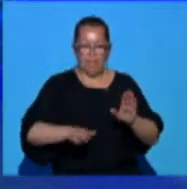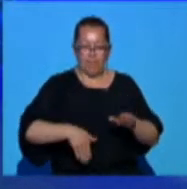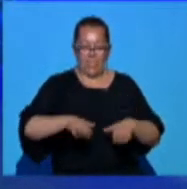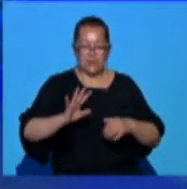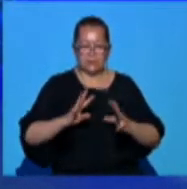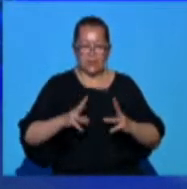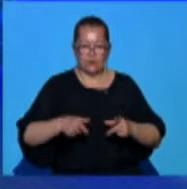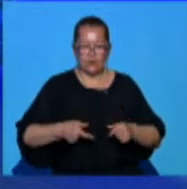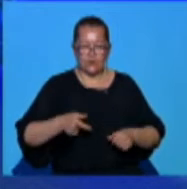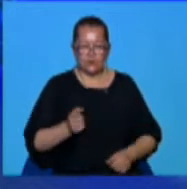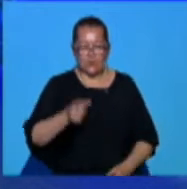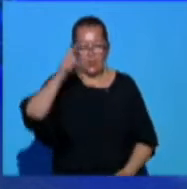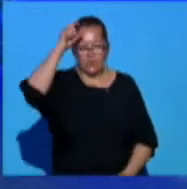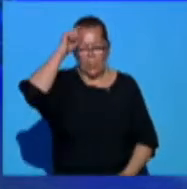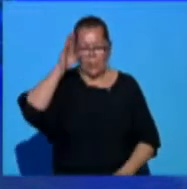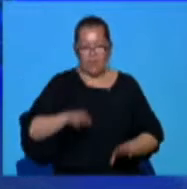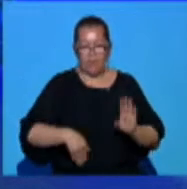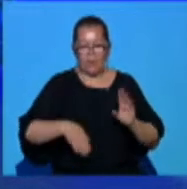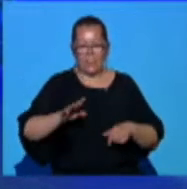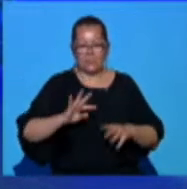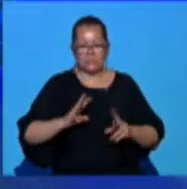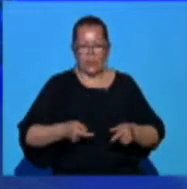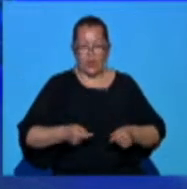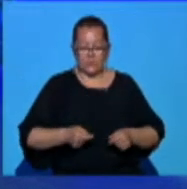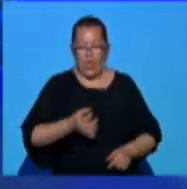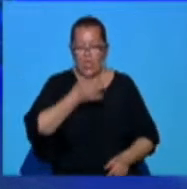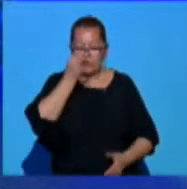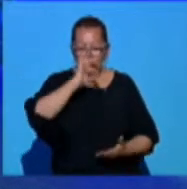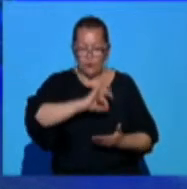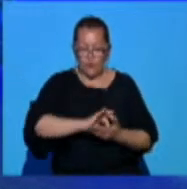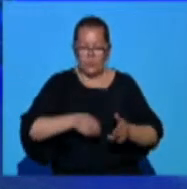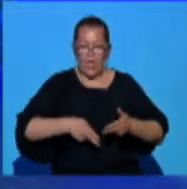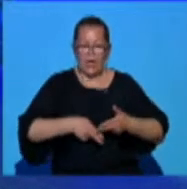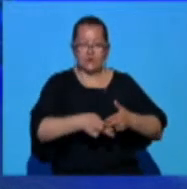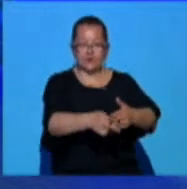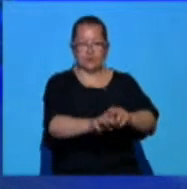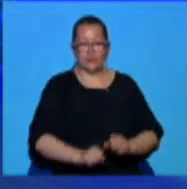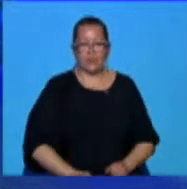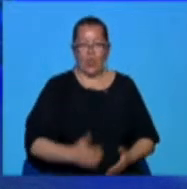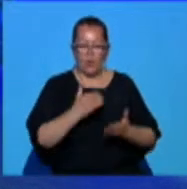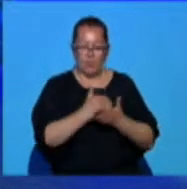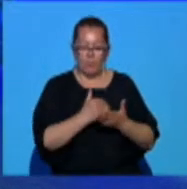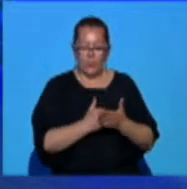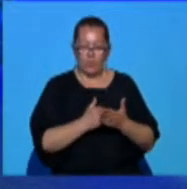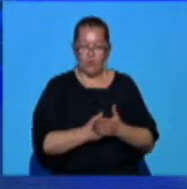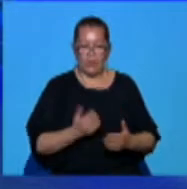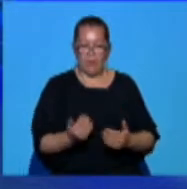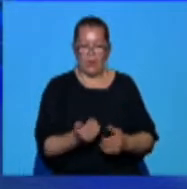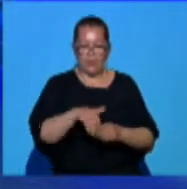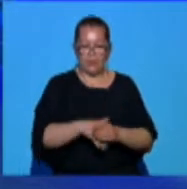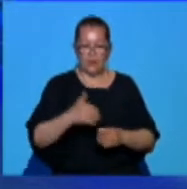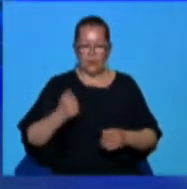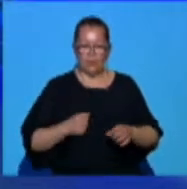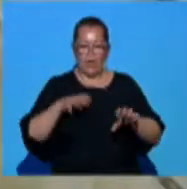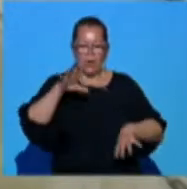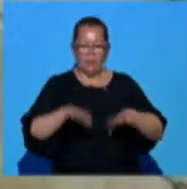Agriculturii și Guvern. Ministrul Agriculturii a promis sprijin pentru legumii cultorii olteni afectați grav de fenomenele meteo.